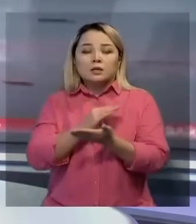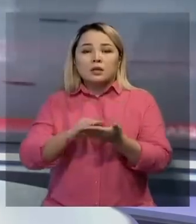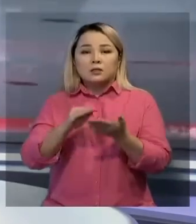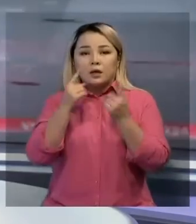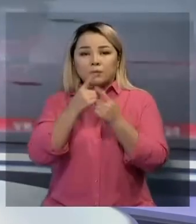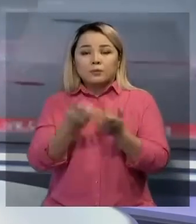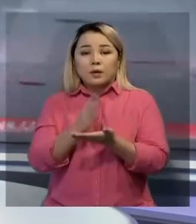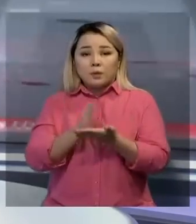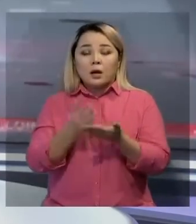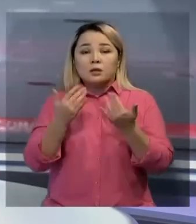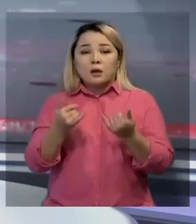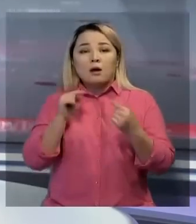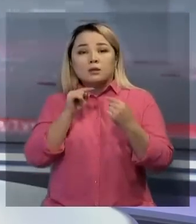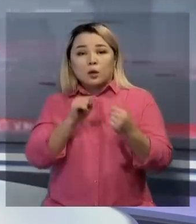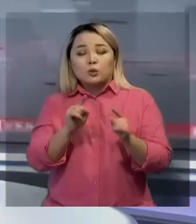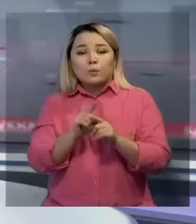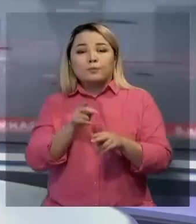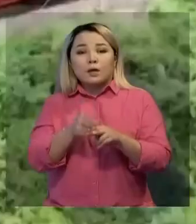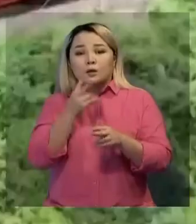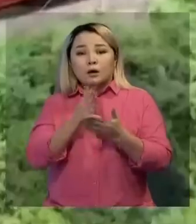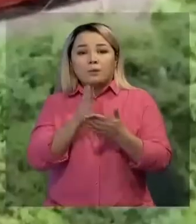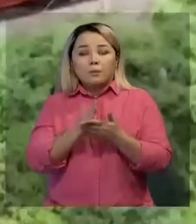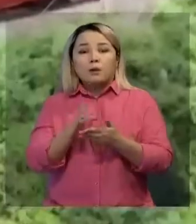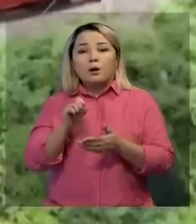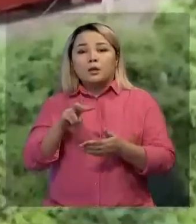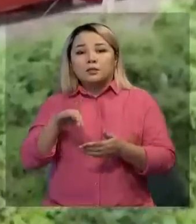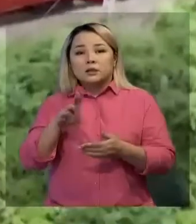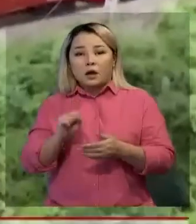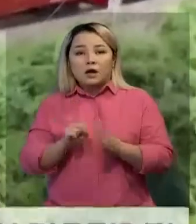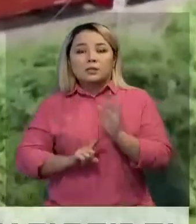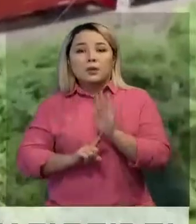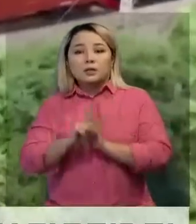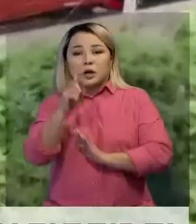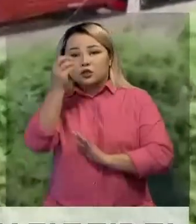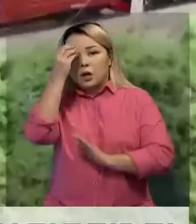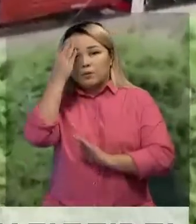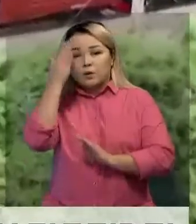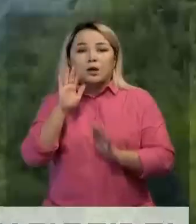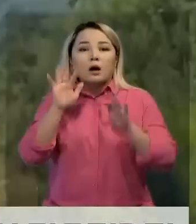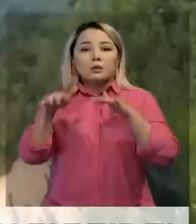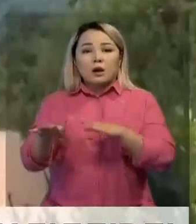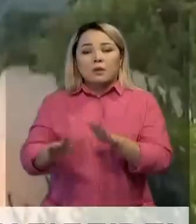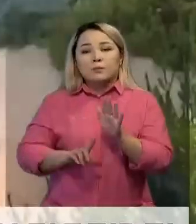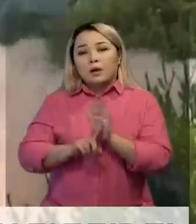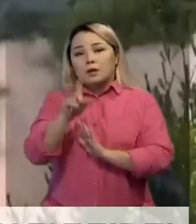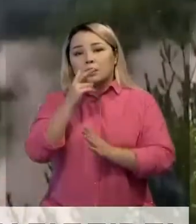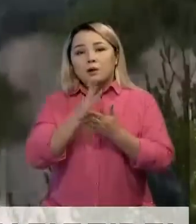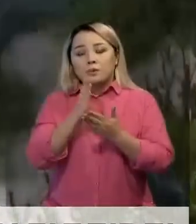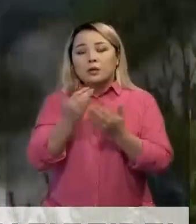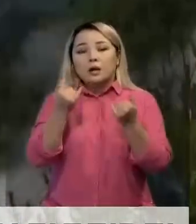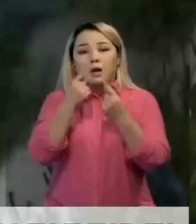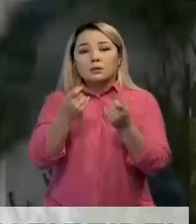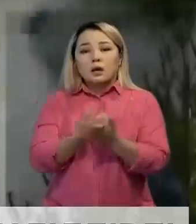жасап қабырлау отыр. Қарсыласқа түрткі болған жайып, балестикалық зымыран жапуын тенізіне ғарай ұшырылған екен. Дегімен директерге